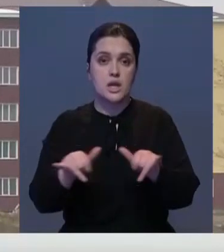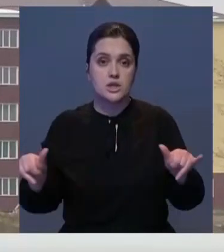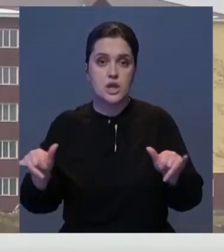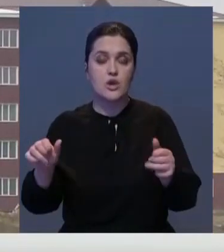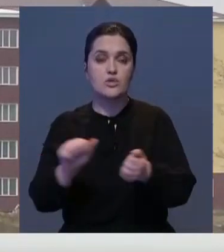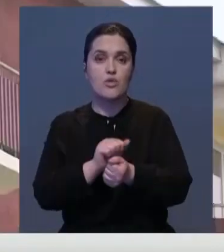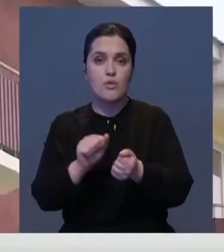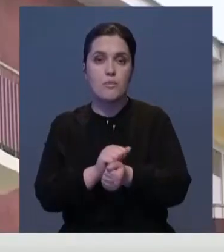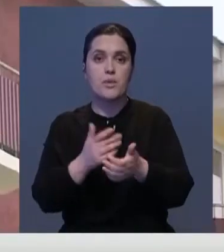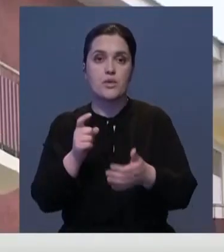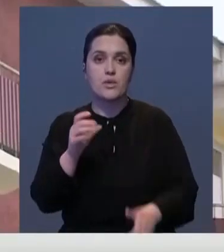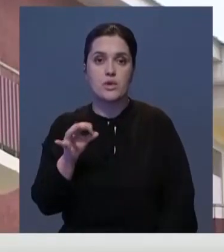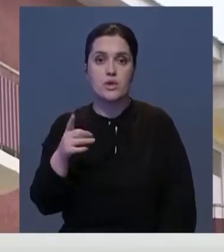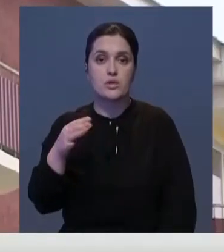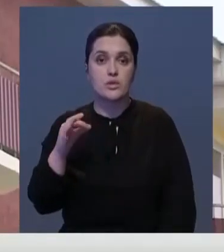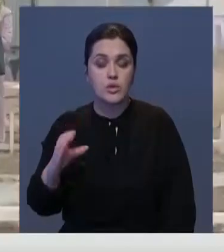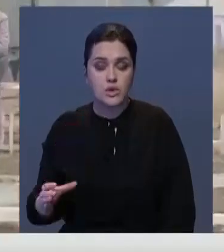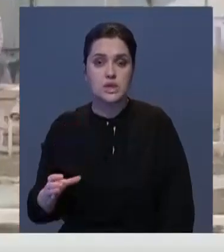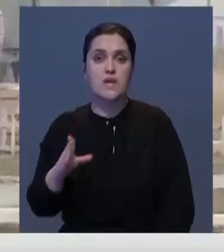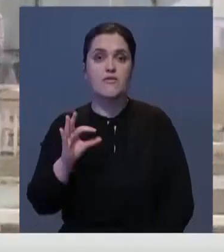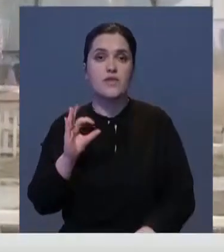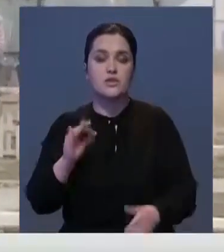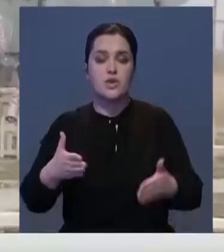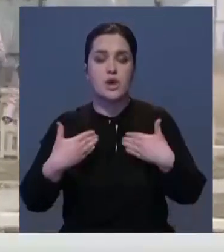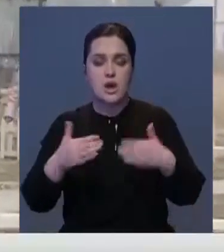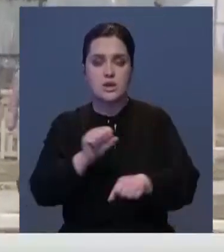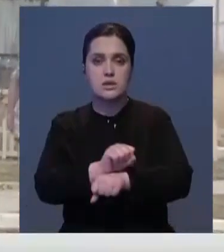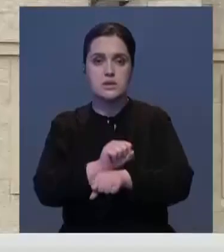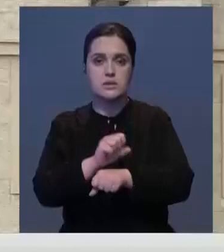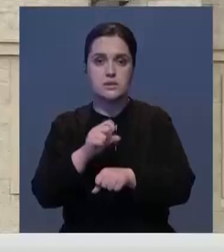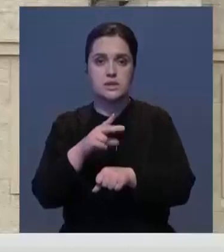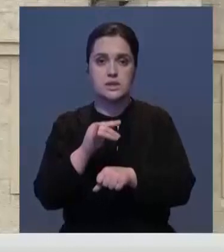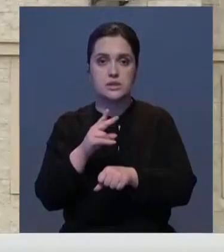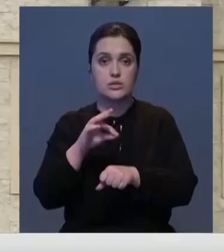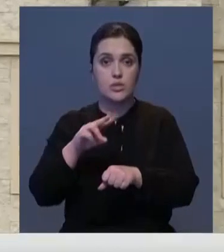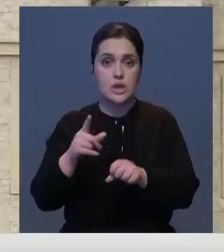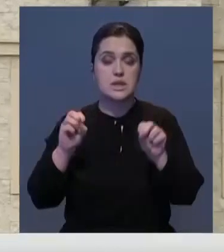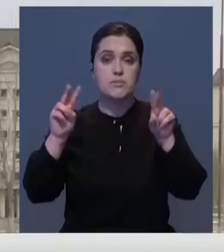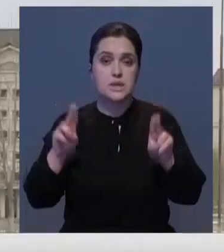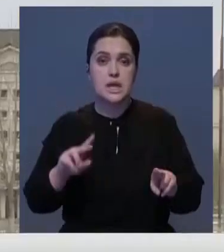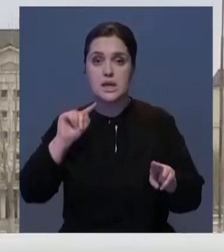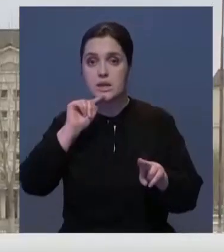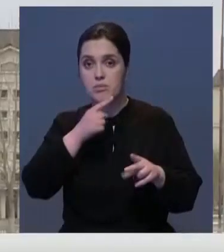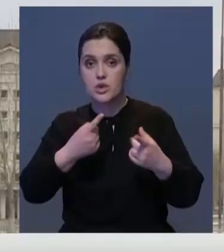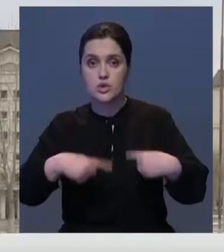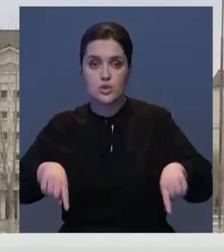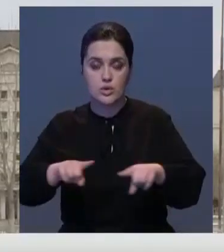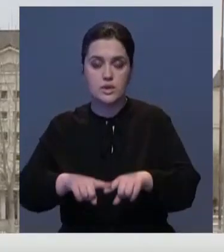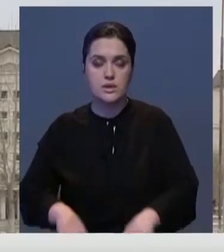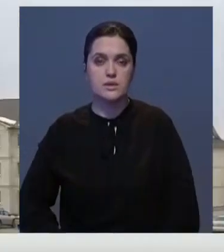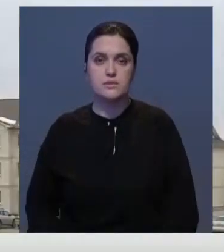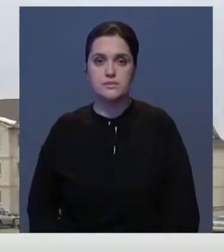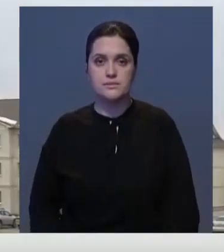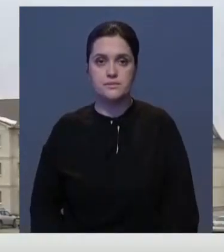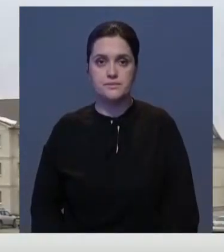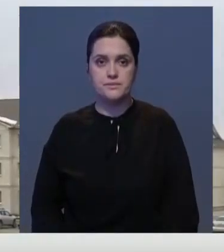сухого порта Харгос Восточные Ворота, станции Алтенколь и специальной экономической зоны. Елеман Рамбеков, Олжас Байбасынов, Хабар-24,